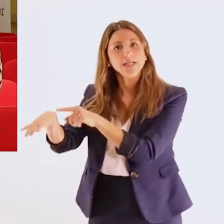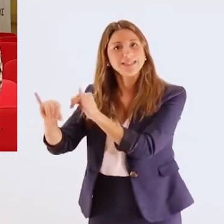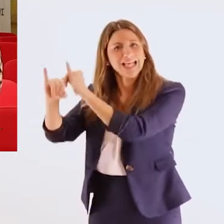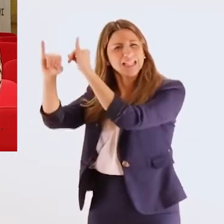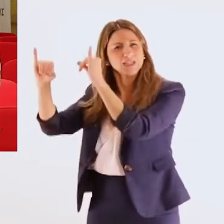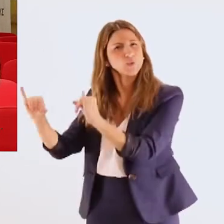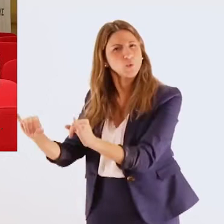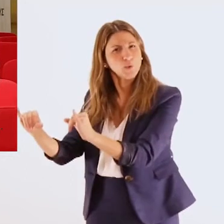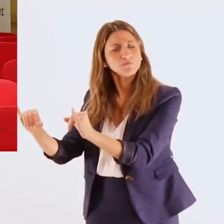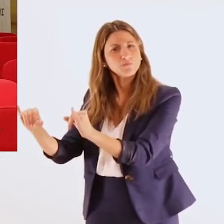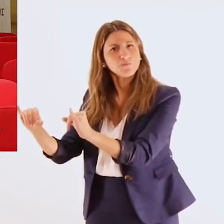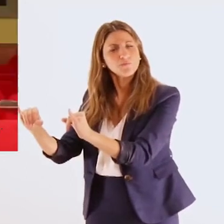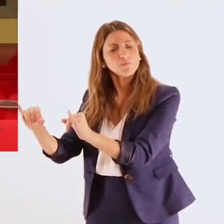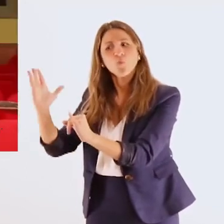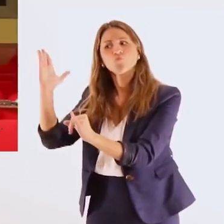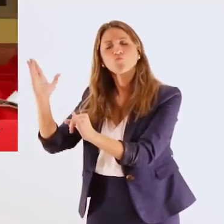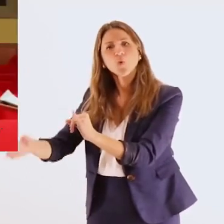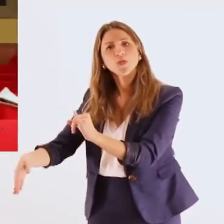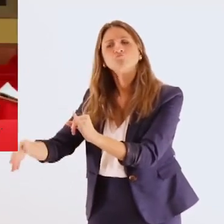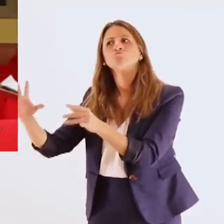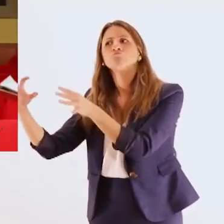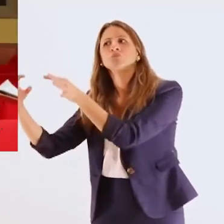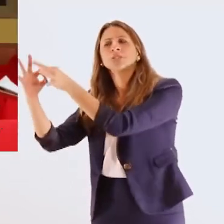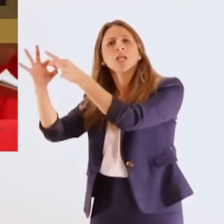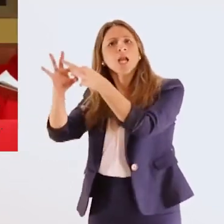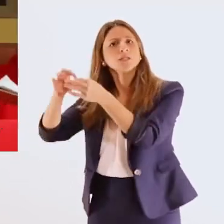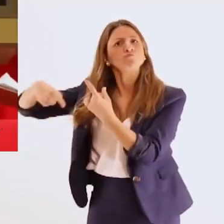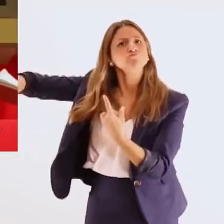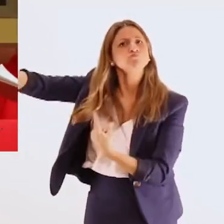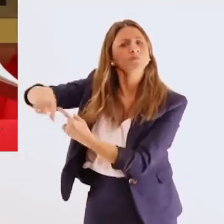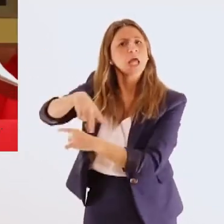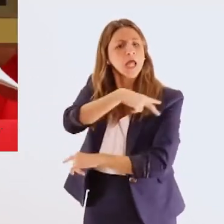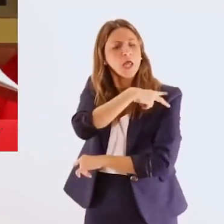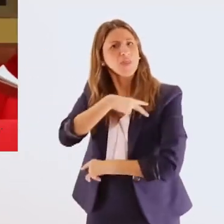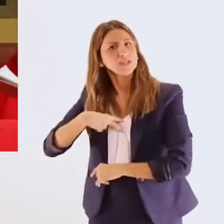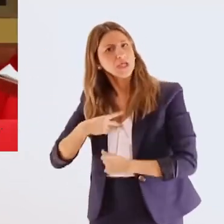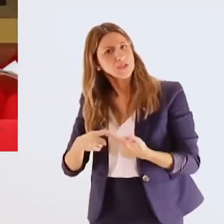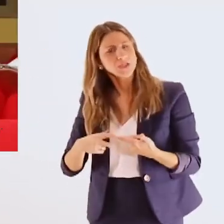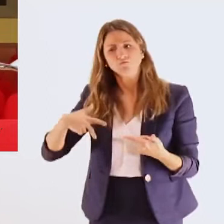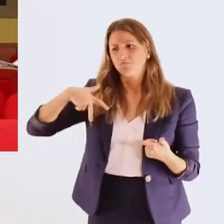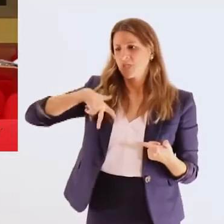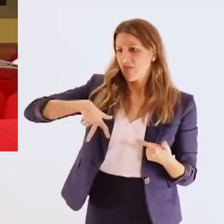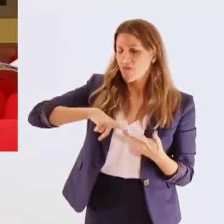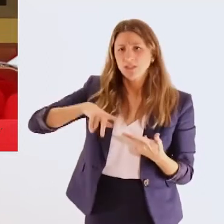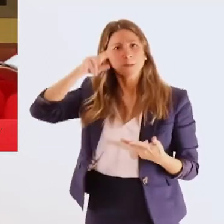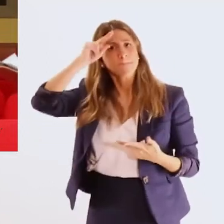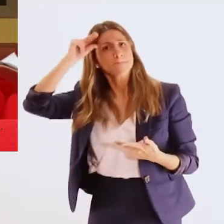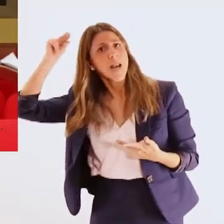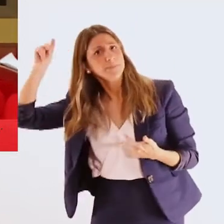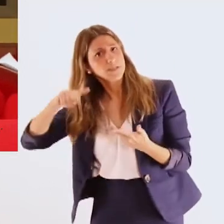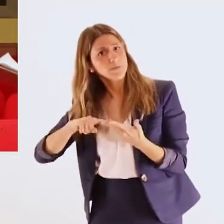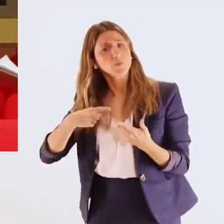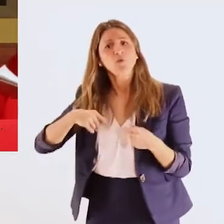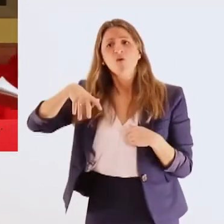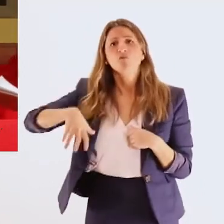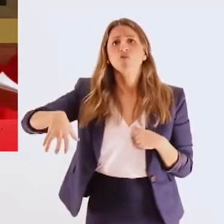φορέων του αναπηρικού κίνηματος ενώ ταυτόχρονα είναι ένας φορέας που σε